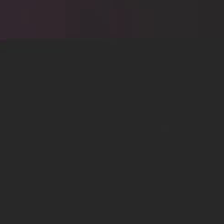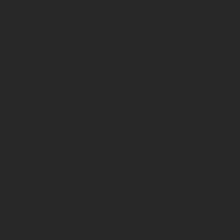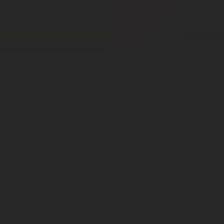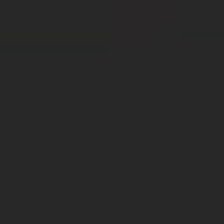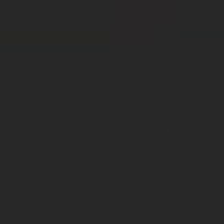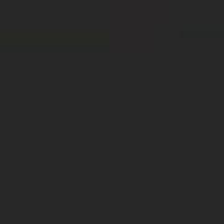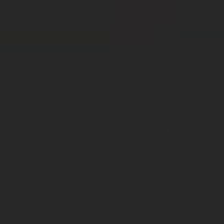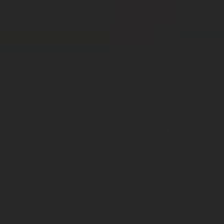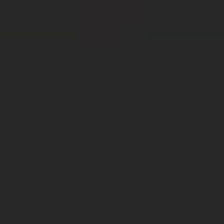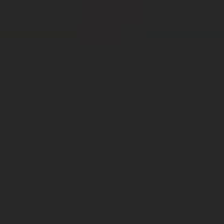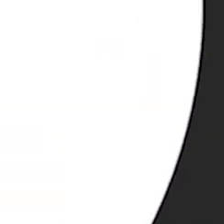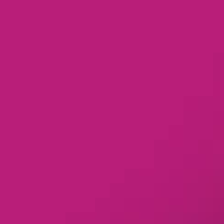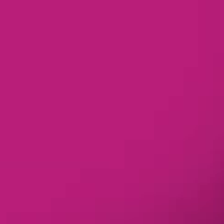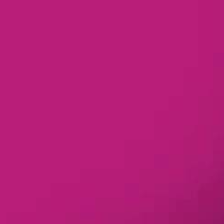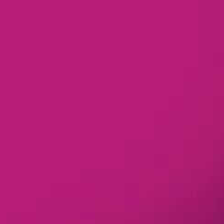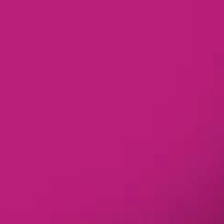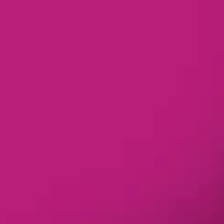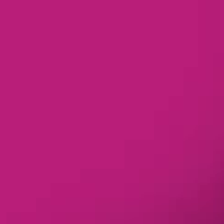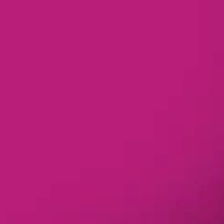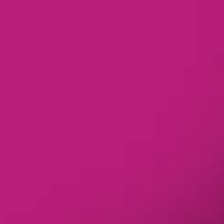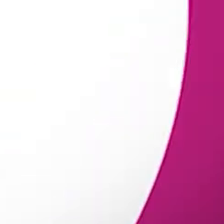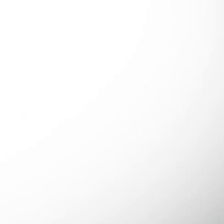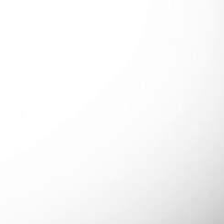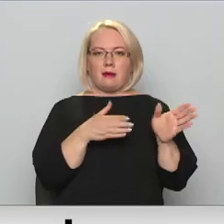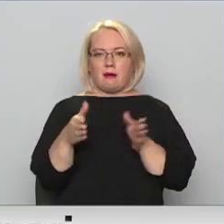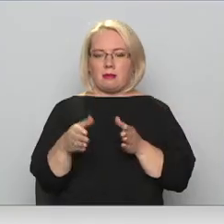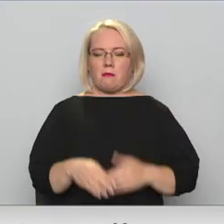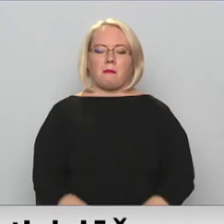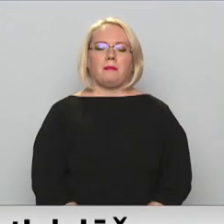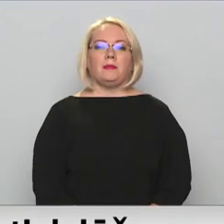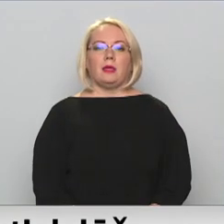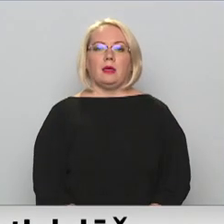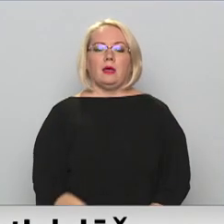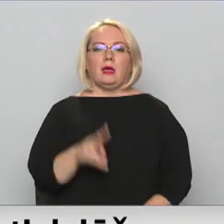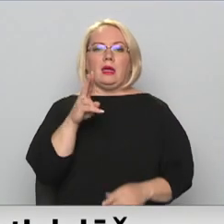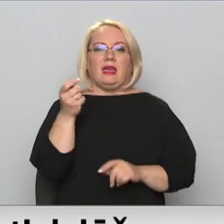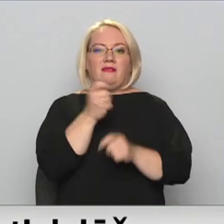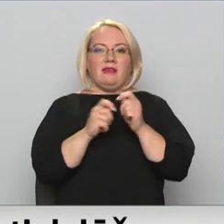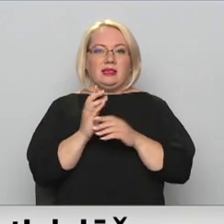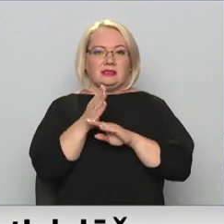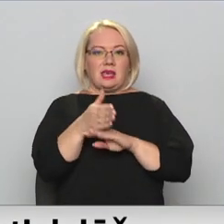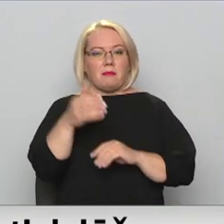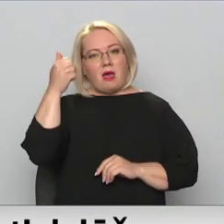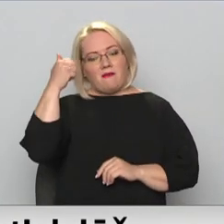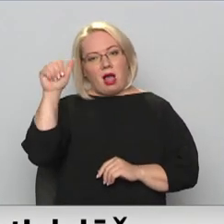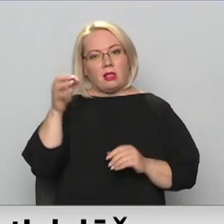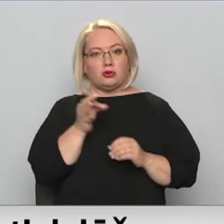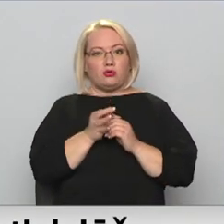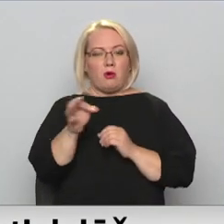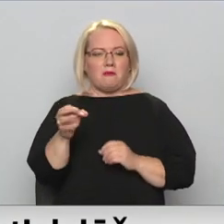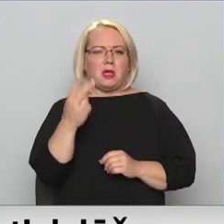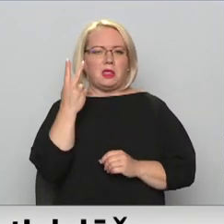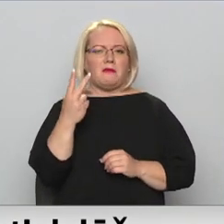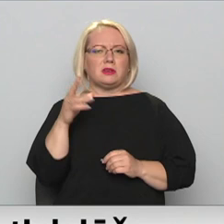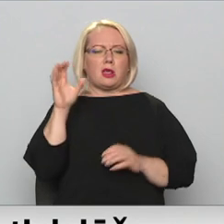Re! Viss ēters ir te! Vīciemā Valkas novadā sirot divas pārdrošas